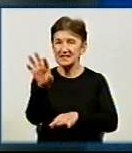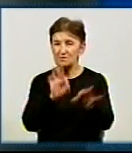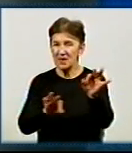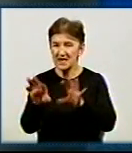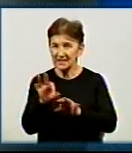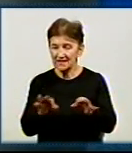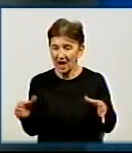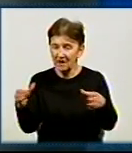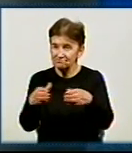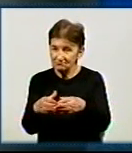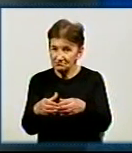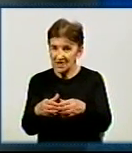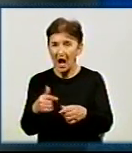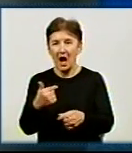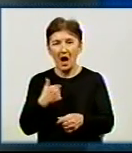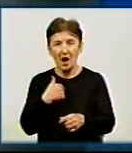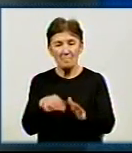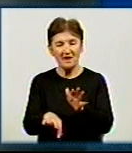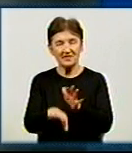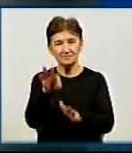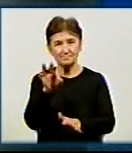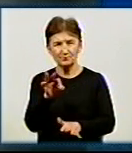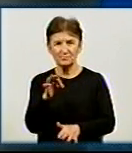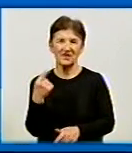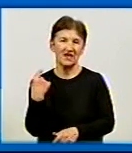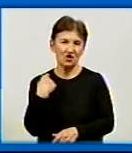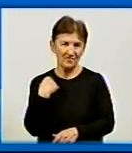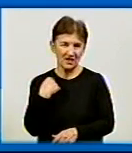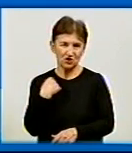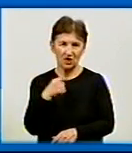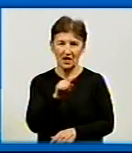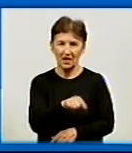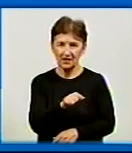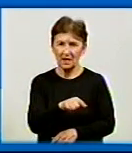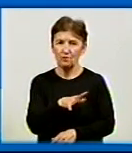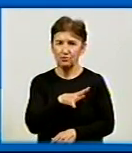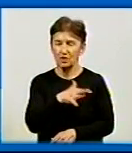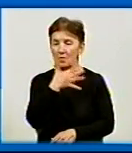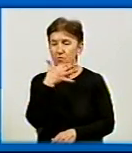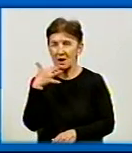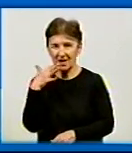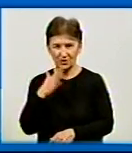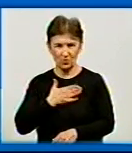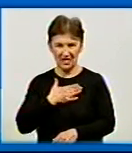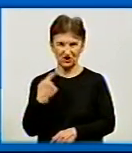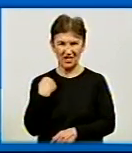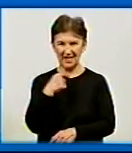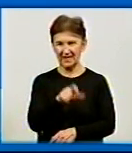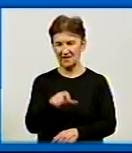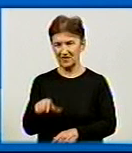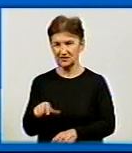виступала. А ми визначаємо Кіровоградщин. Так, багато там було хлопців з нашої команди. Але ми могли визнати